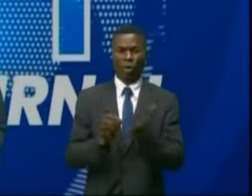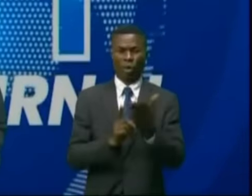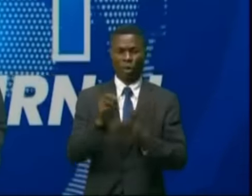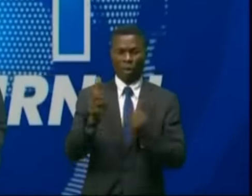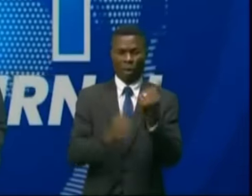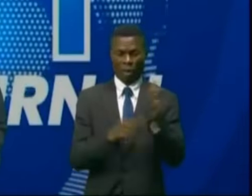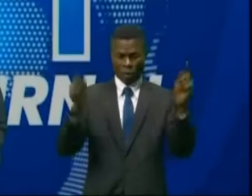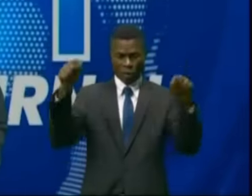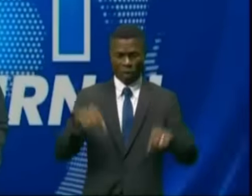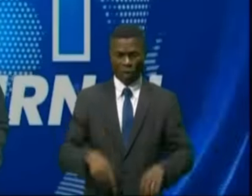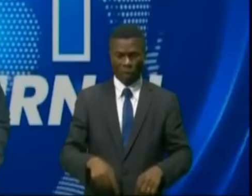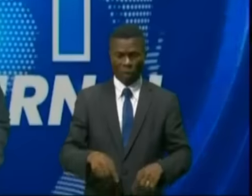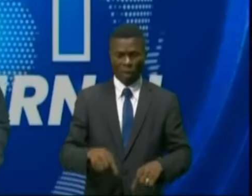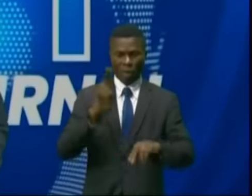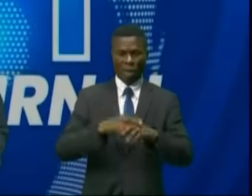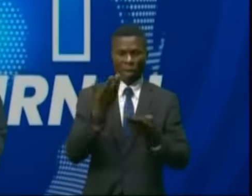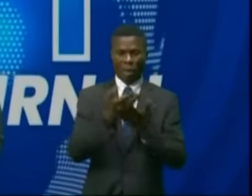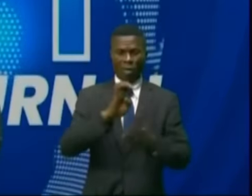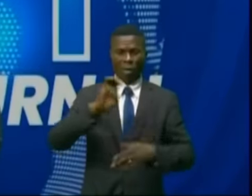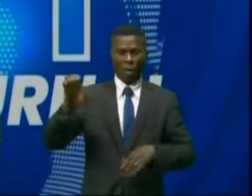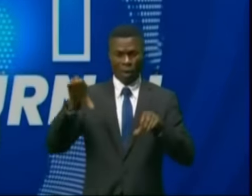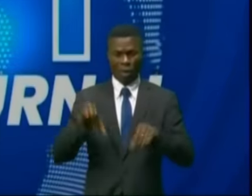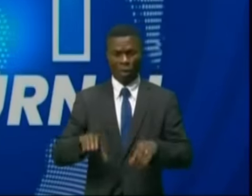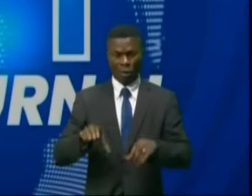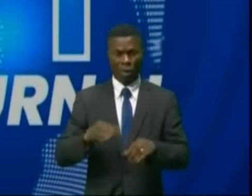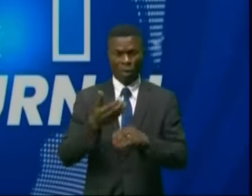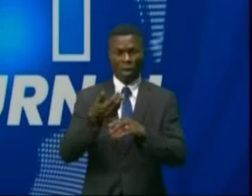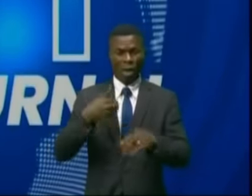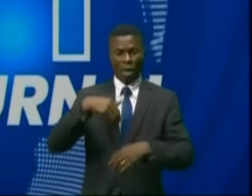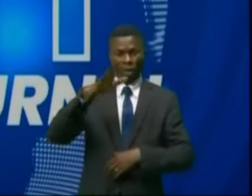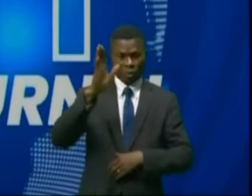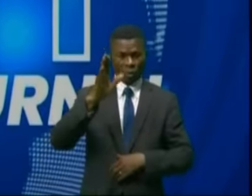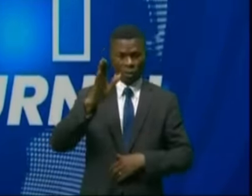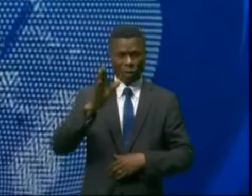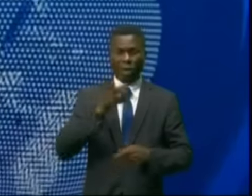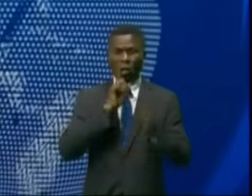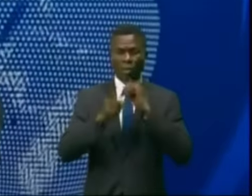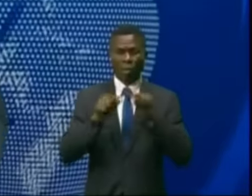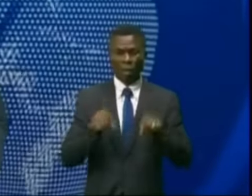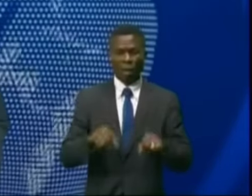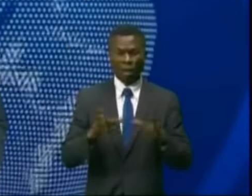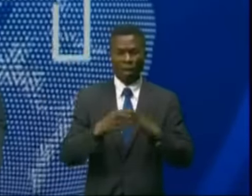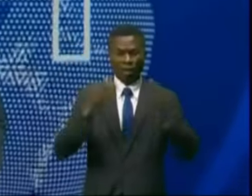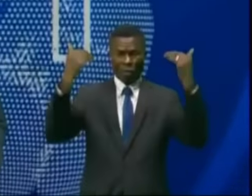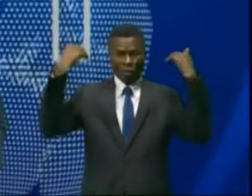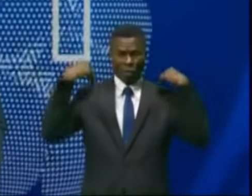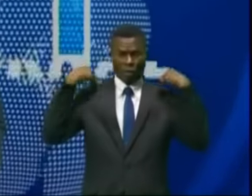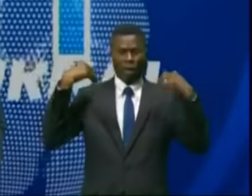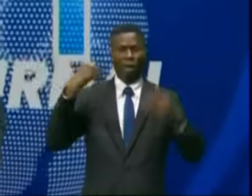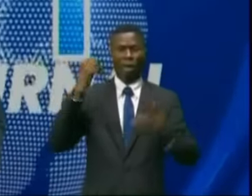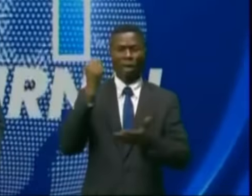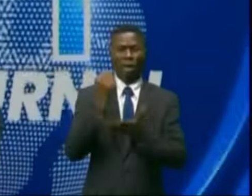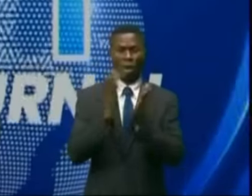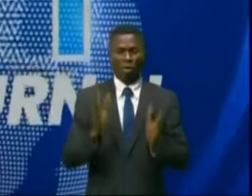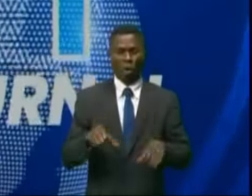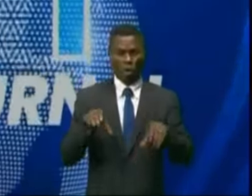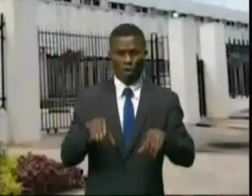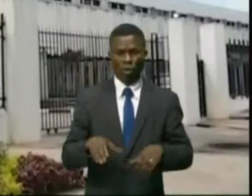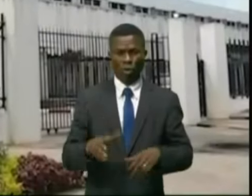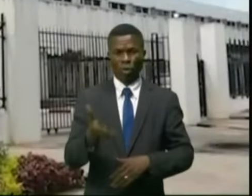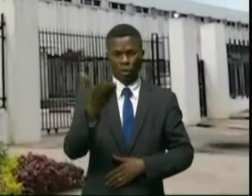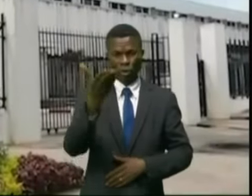au Congo. Il est dans la partie est du pays. Peu avant de s'y rendre, il a eu des entretiens avec le chef de la diplomatie congolaise.